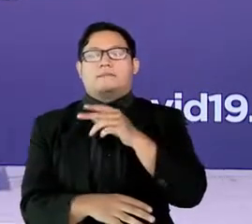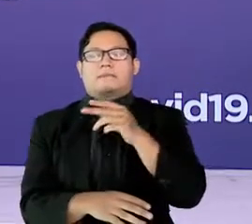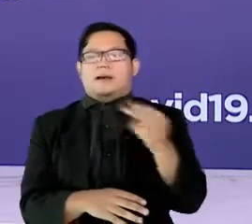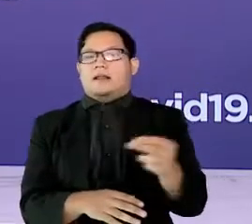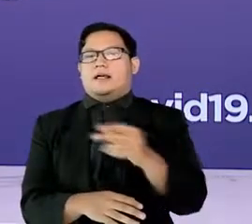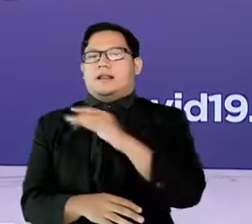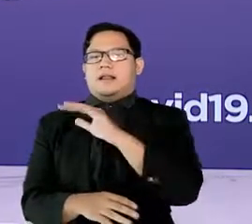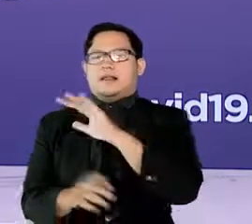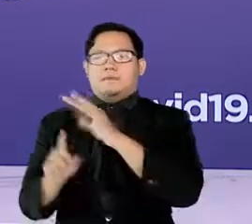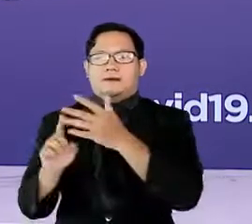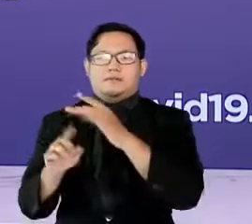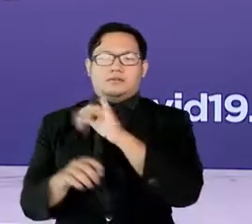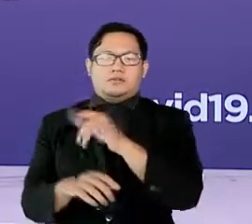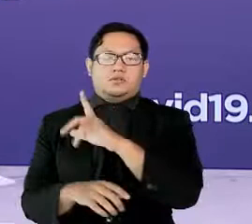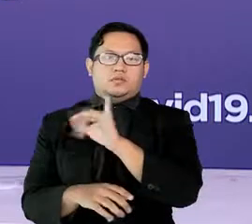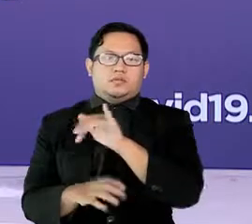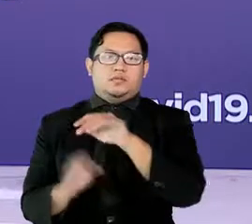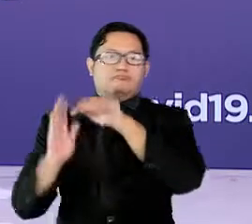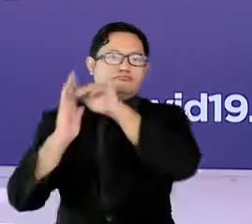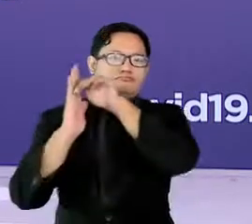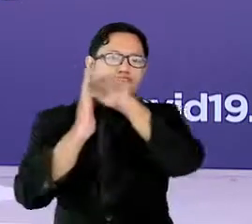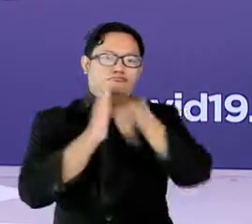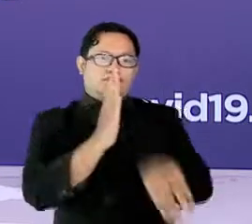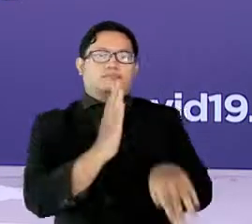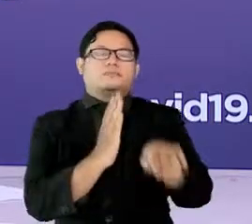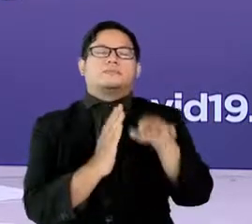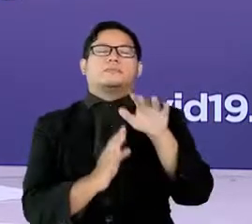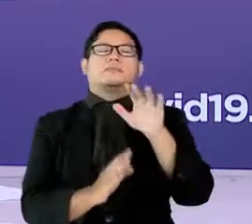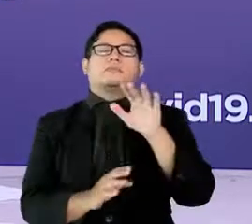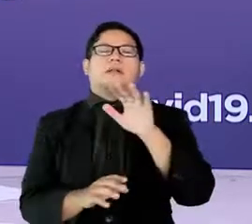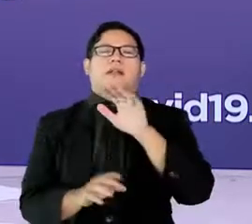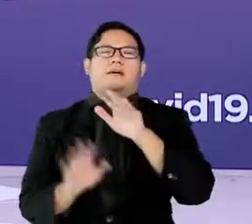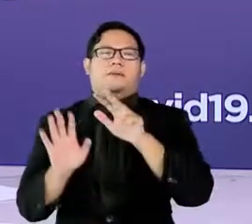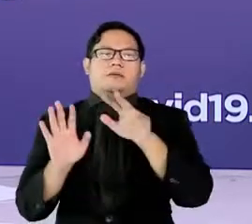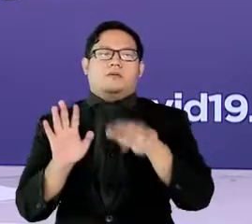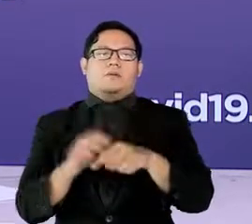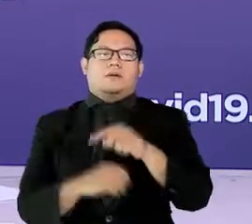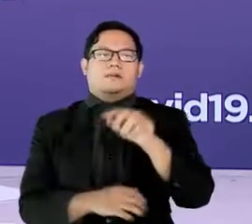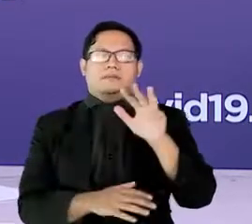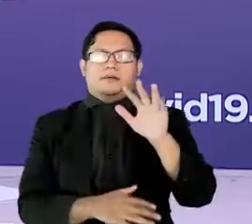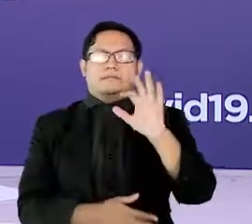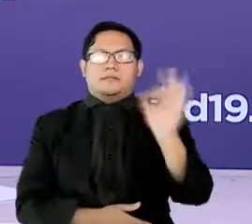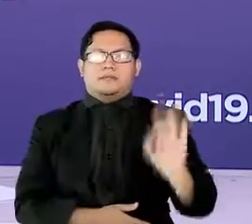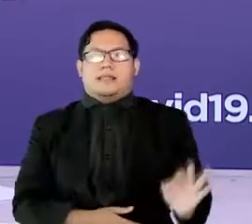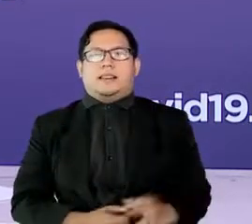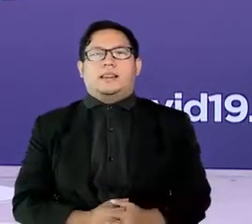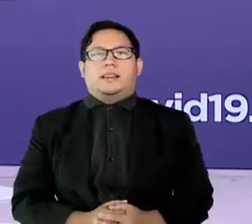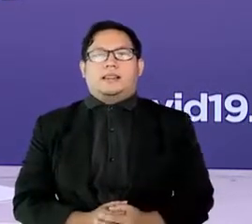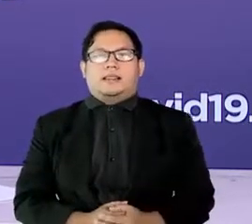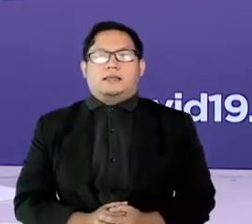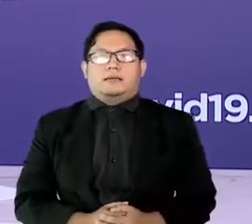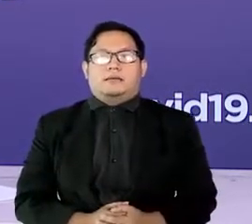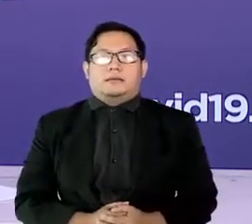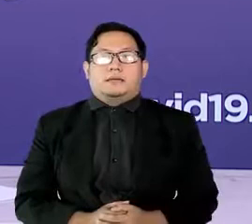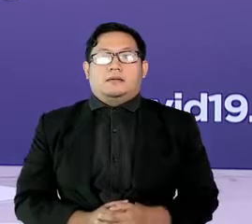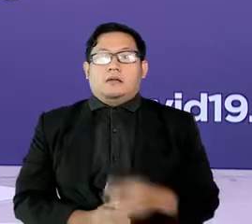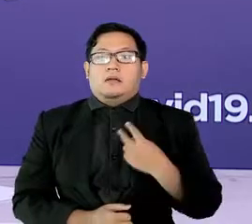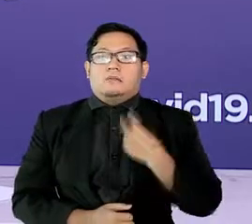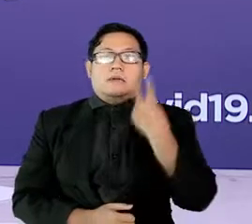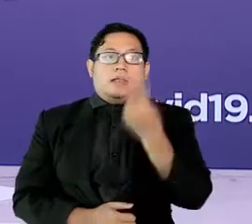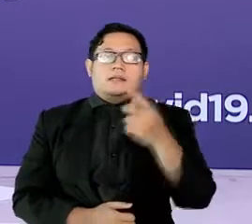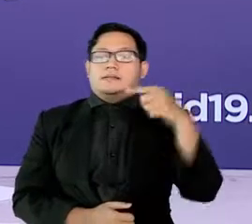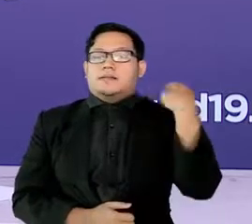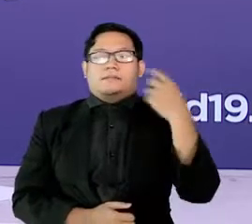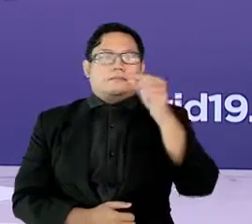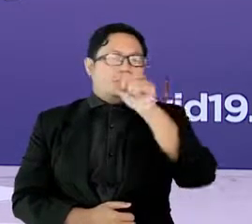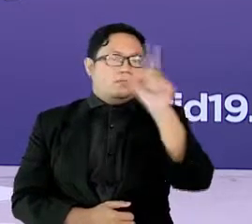telah turun sebesar 86,9%. Jika dilihat secara bulanan, total kasus pada bulan